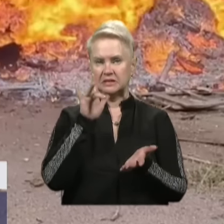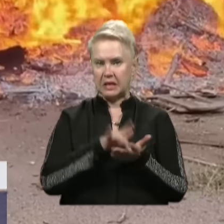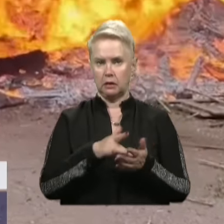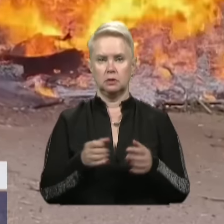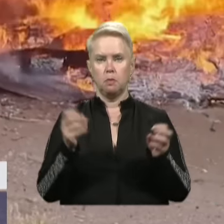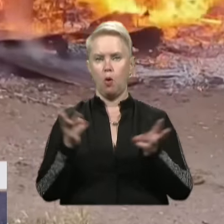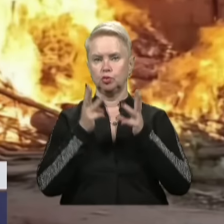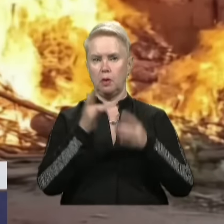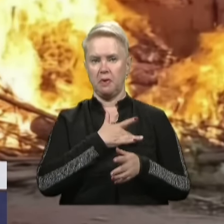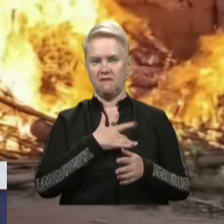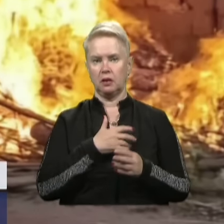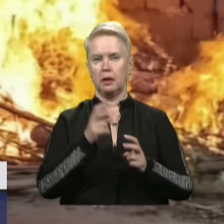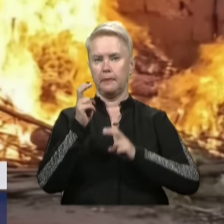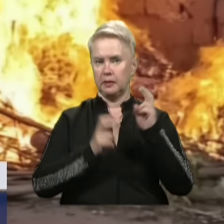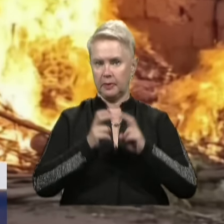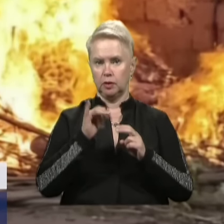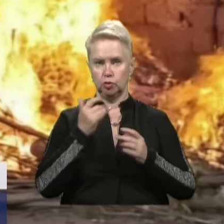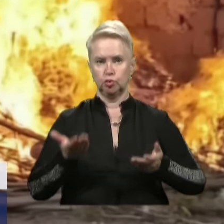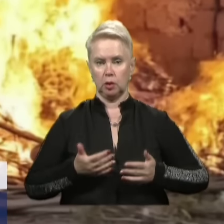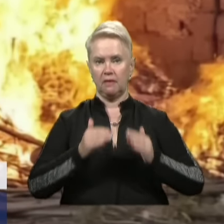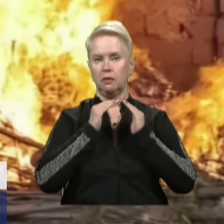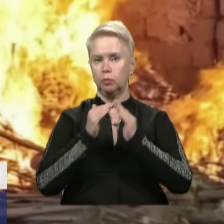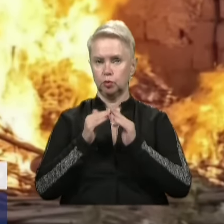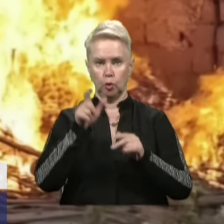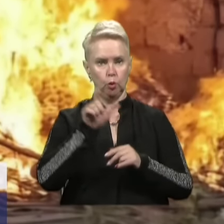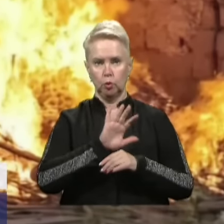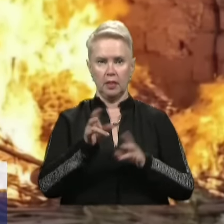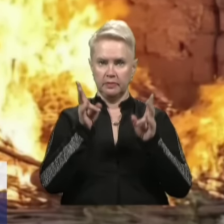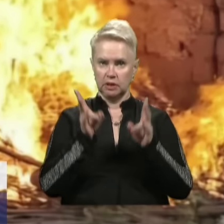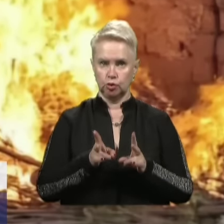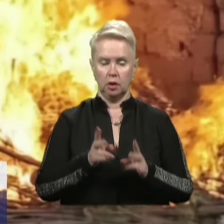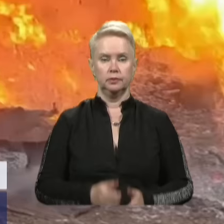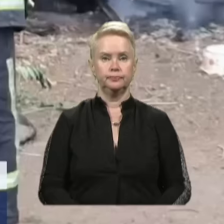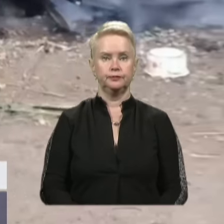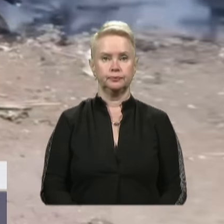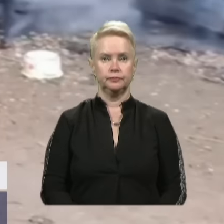пожежа, пошкоджені приватне підприємство і її житлові будинки. Люди не постраждали.